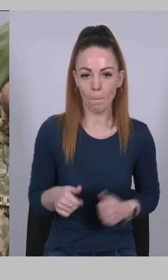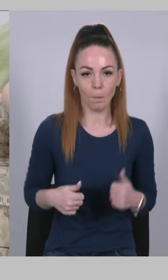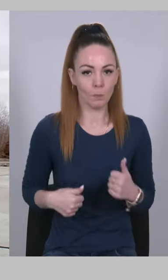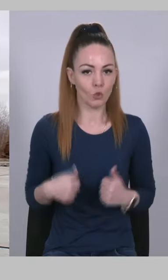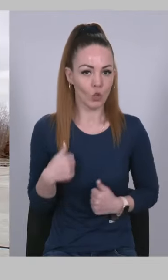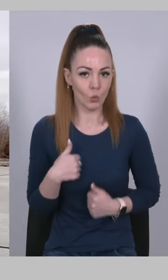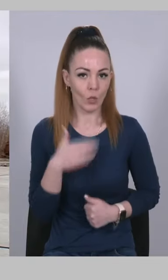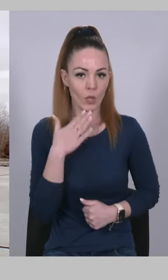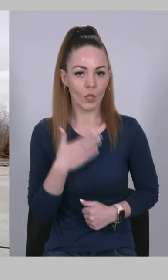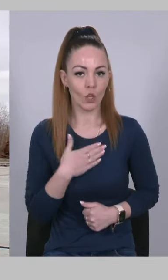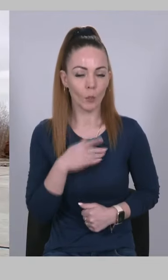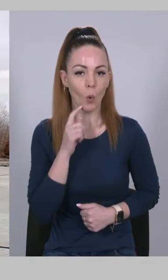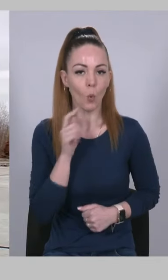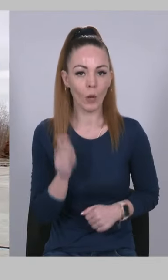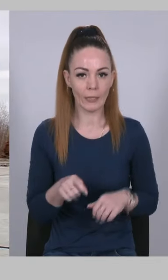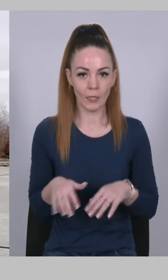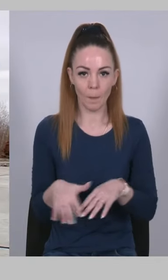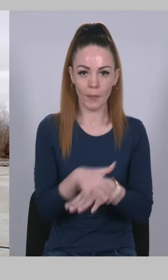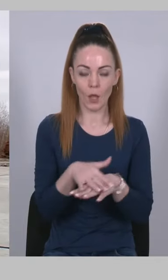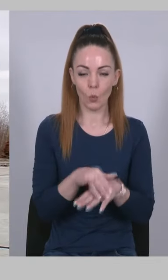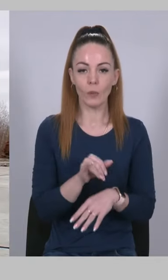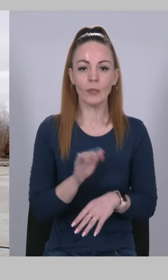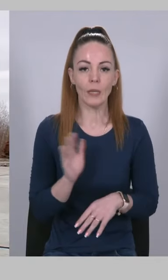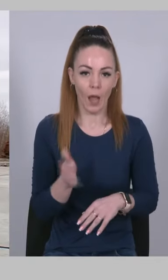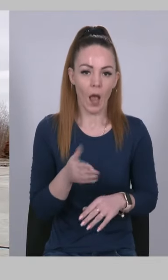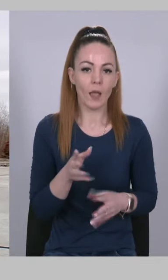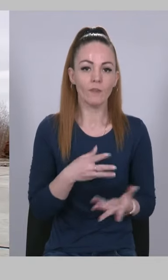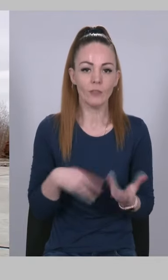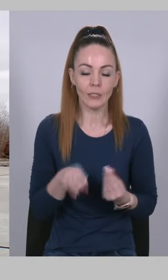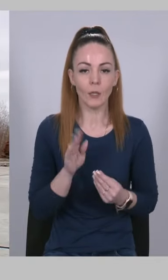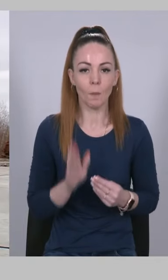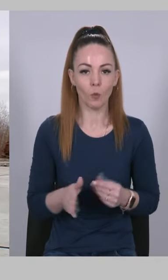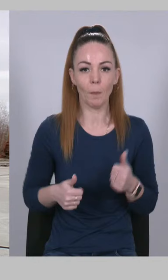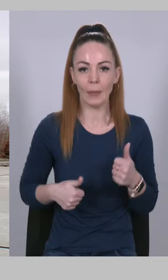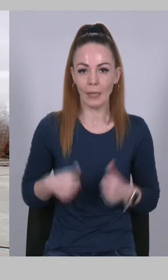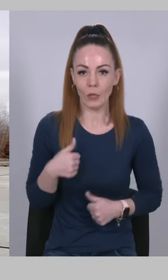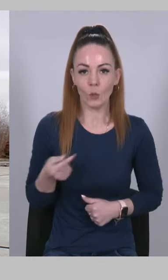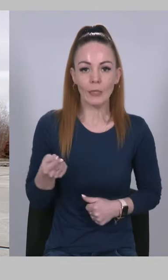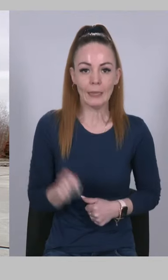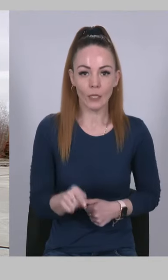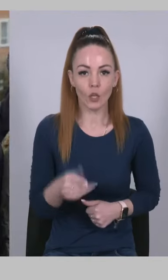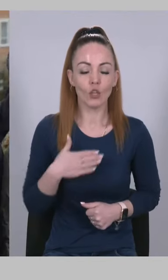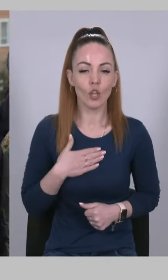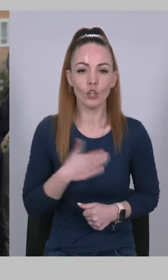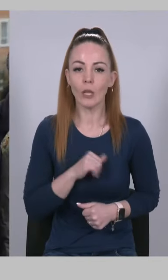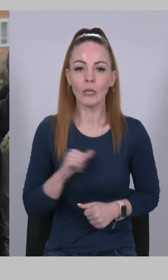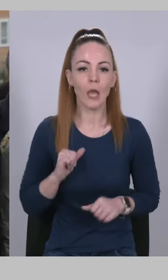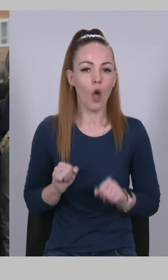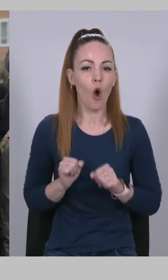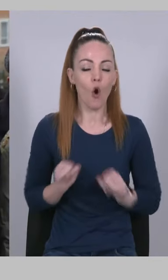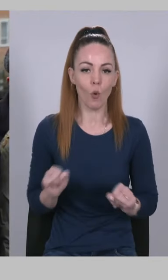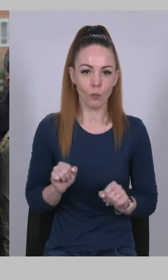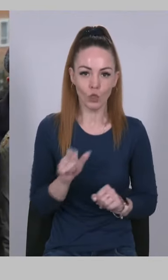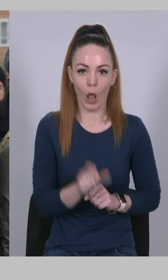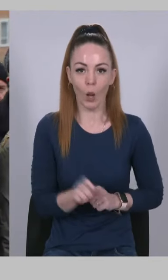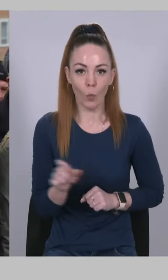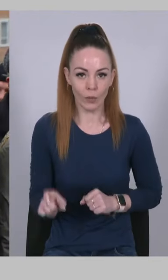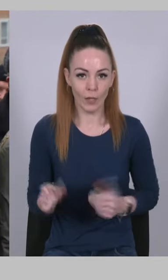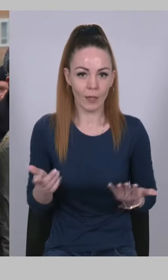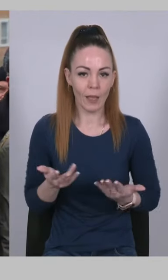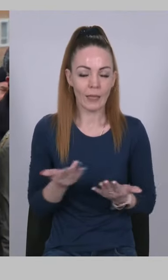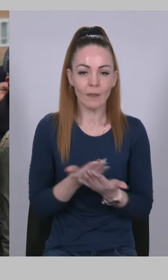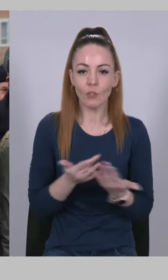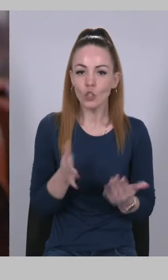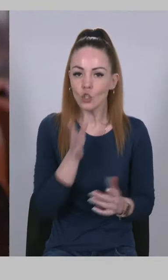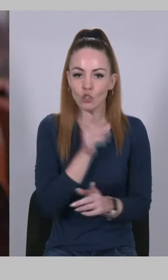пишаюся нашим українським народом І хай ми усі будемо гідними тих наших найхоробріших людей Які в